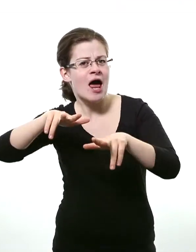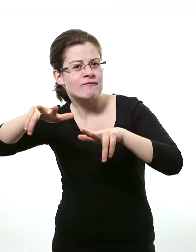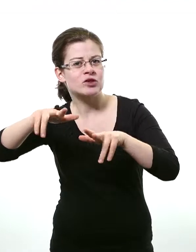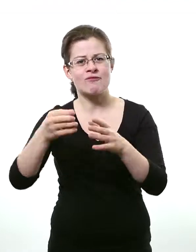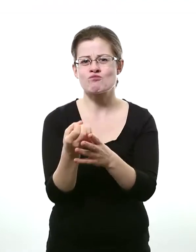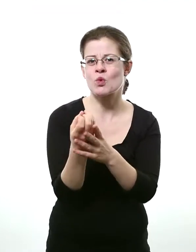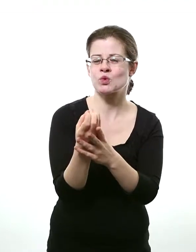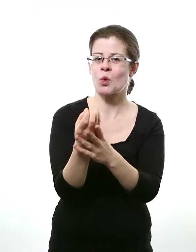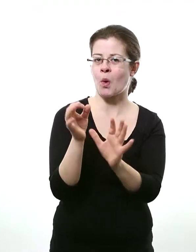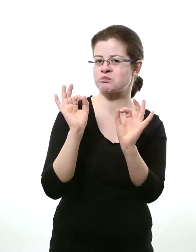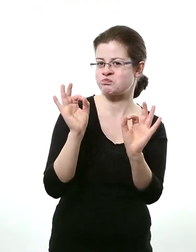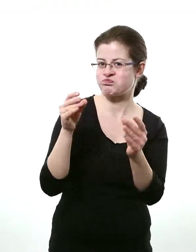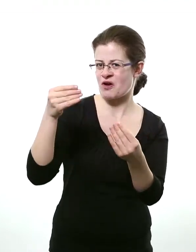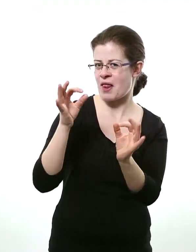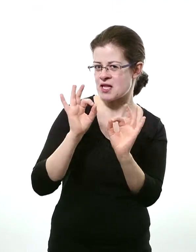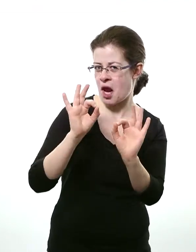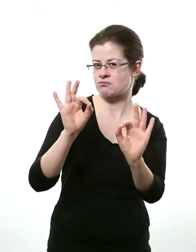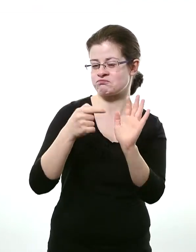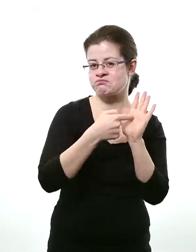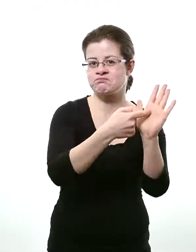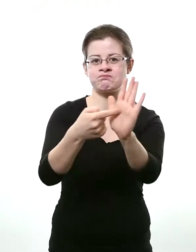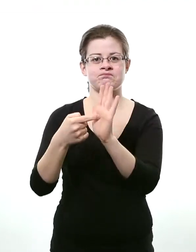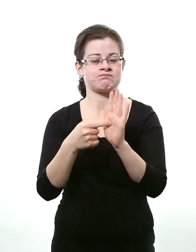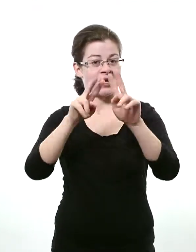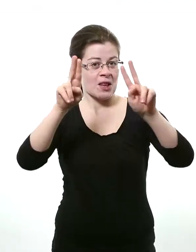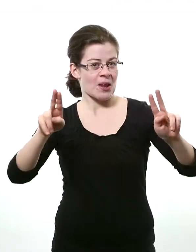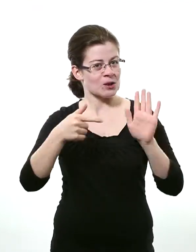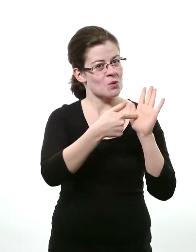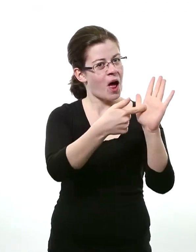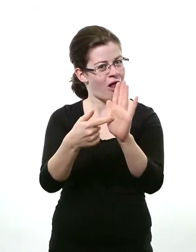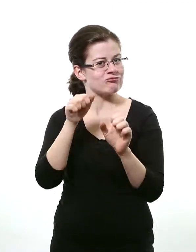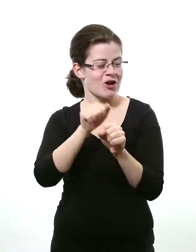Dinge mit verbindet, die wir international inzwischen präsentieren können.